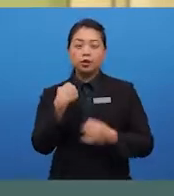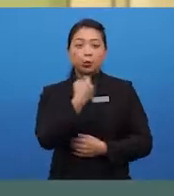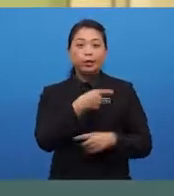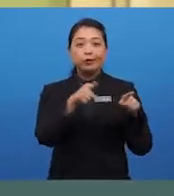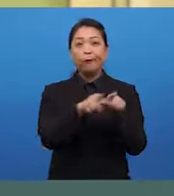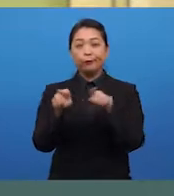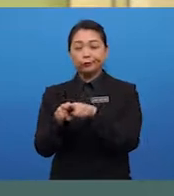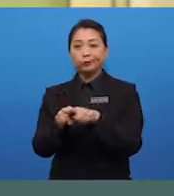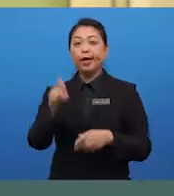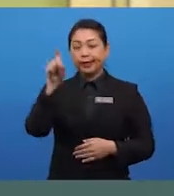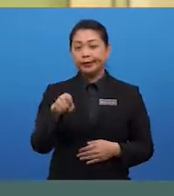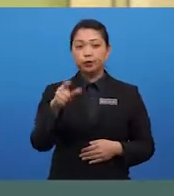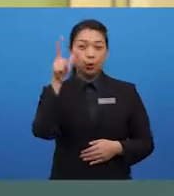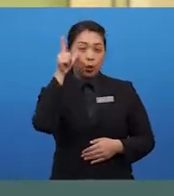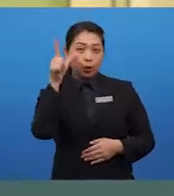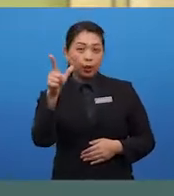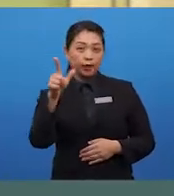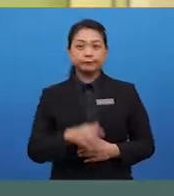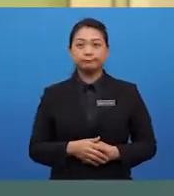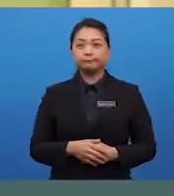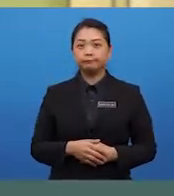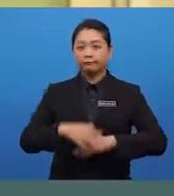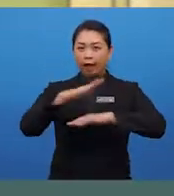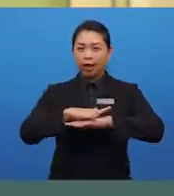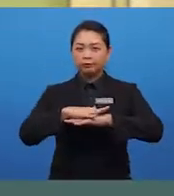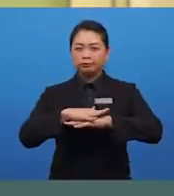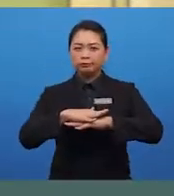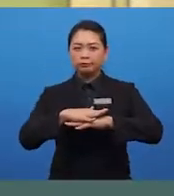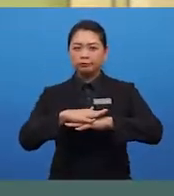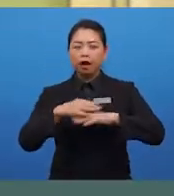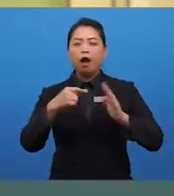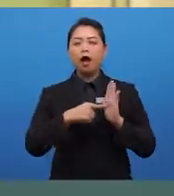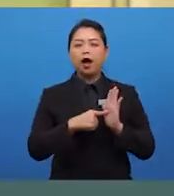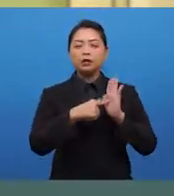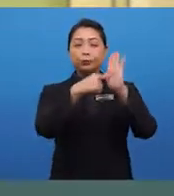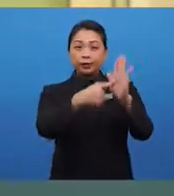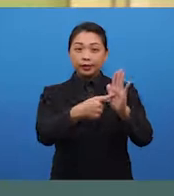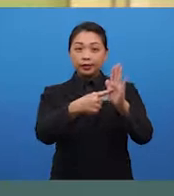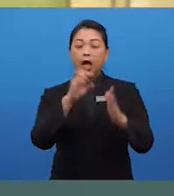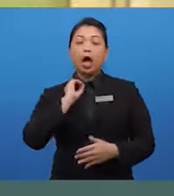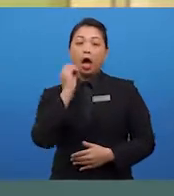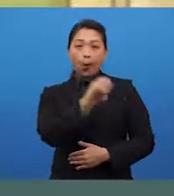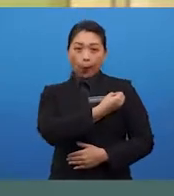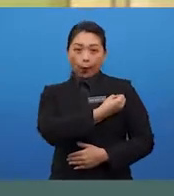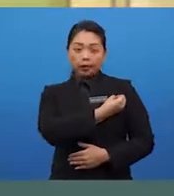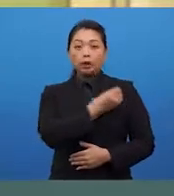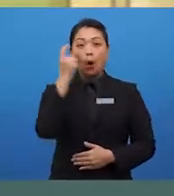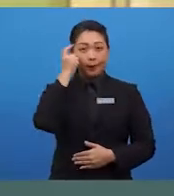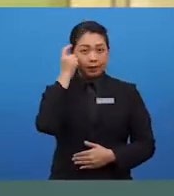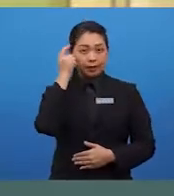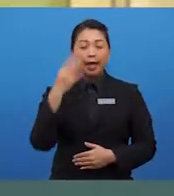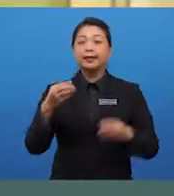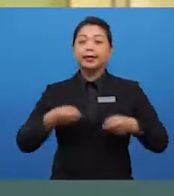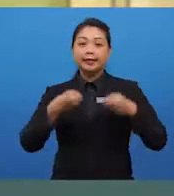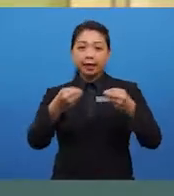perlu berbicara dengan menggunakan bahasa yang betul dan menggantikan